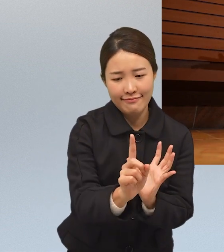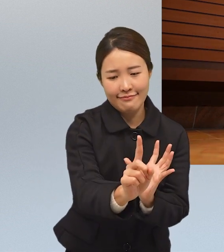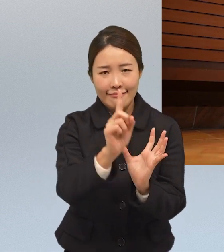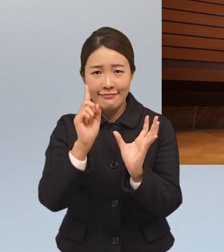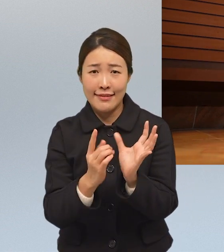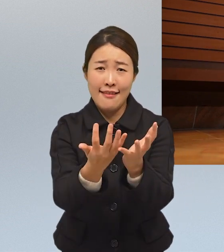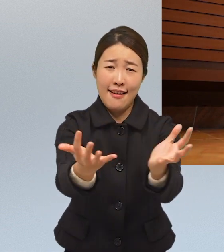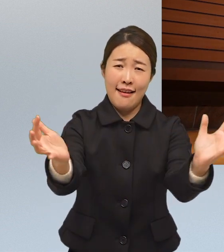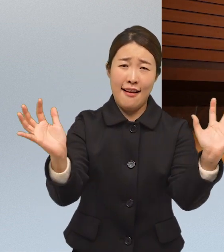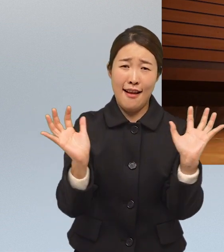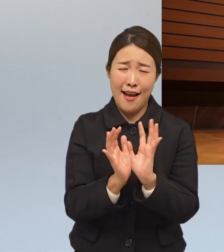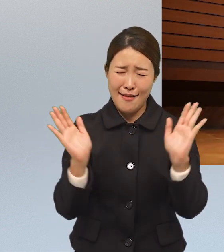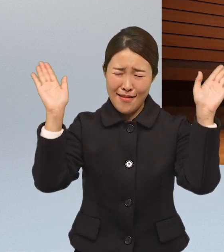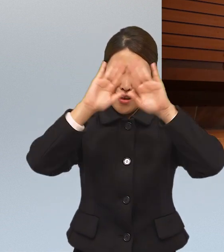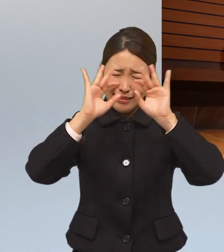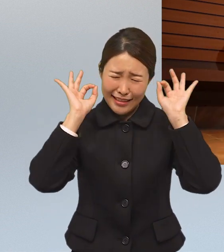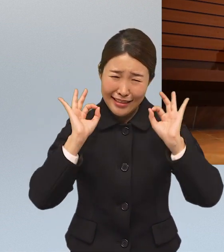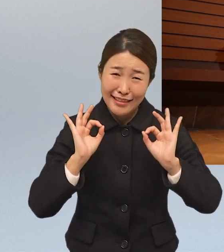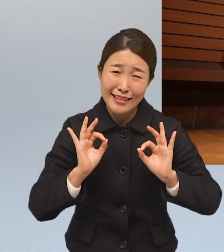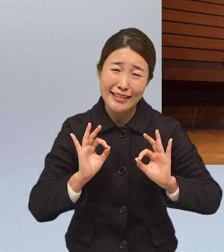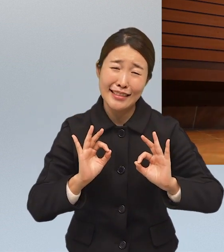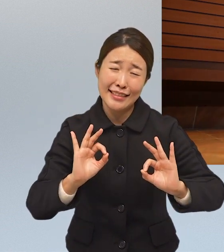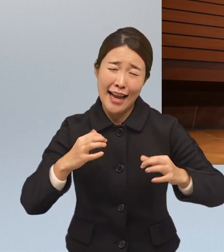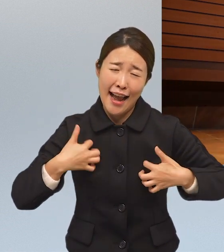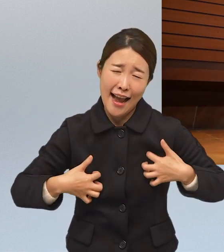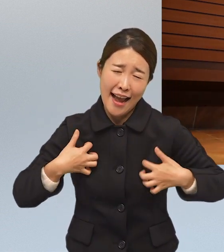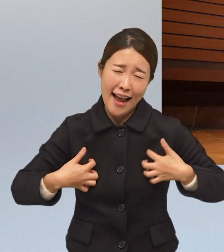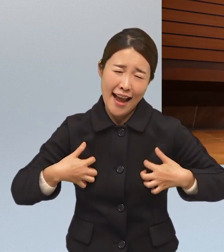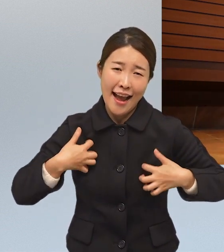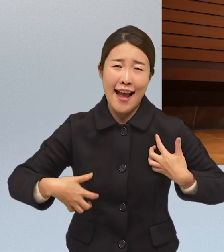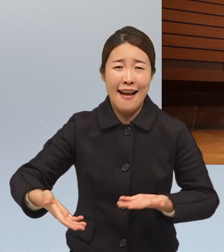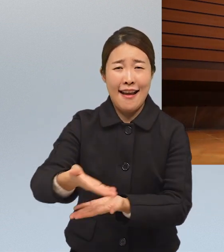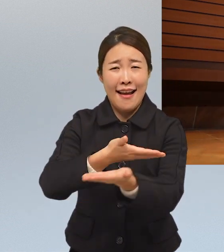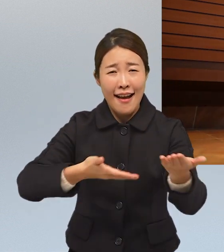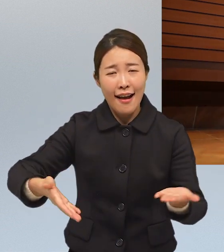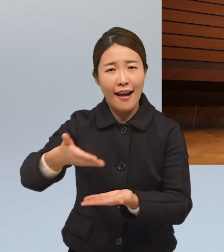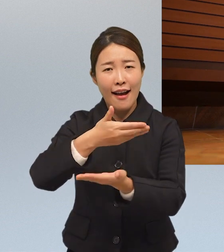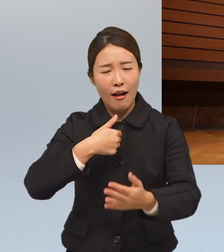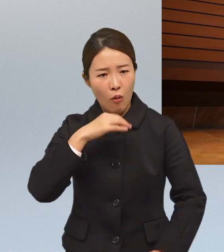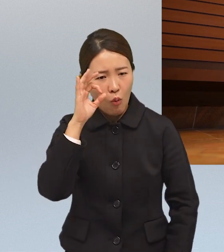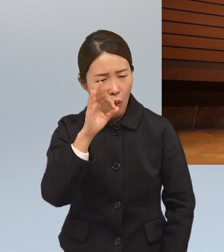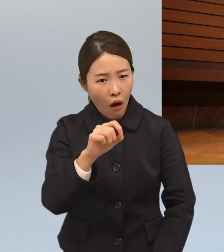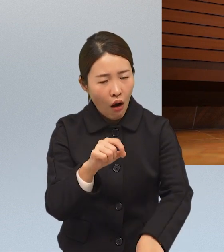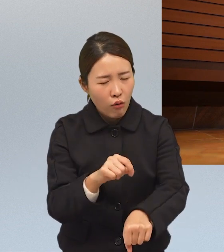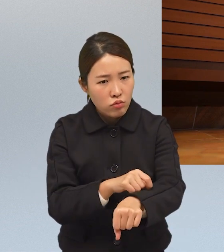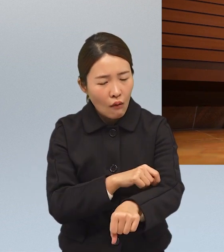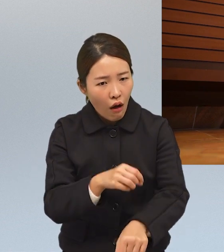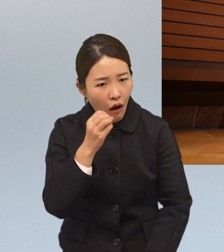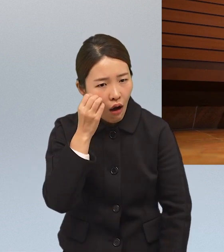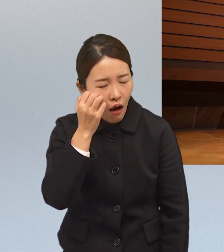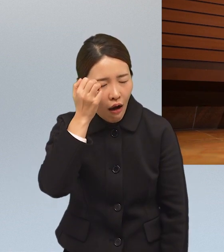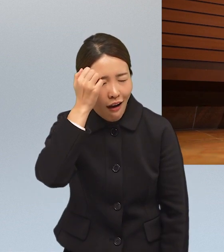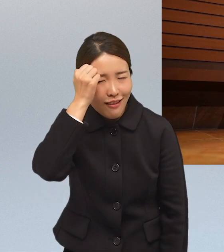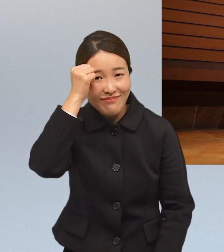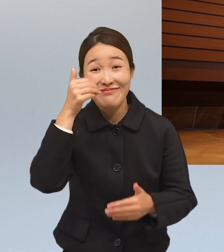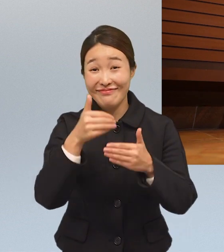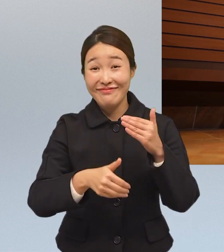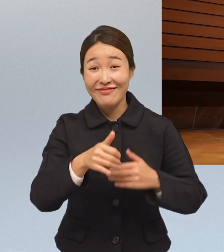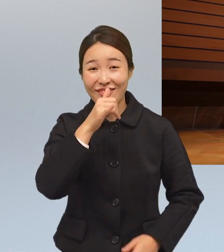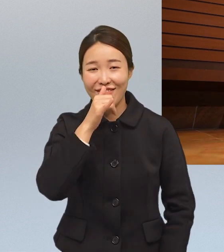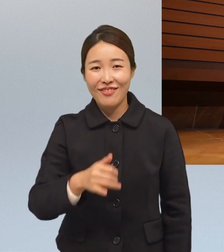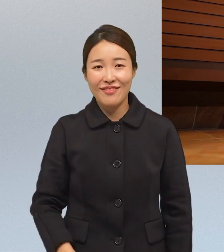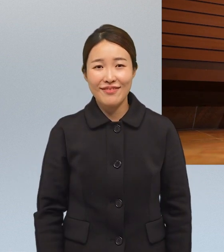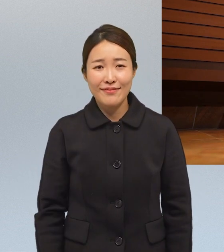돌아가고 그렇게 밤늦게까지 같이 이렇게 즐겼던 그게 되게 특별한 기억으로